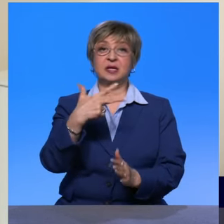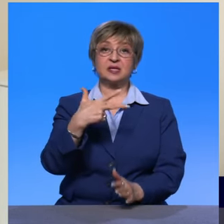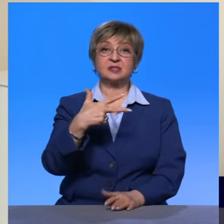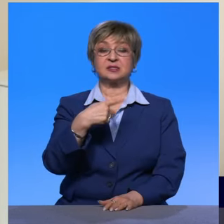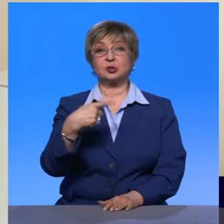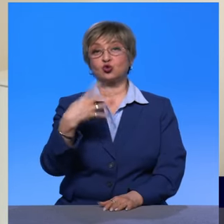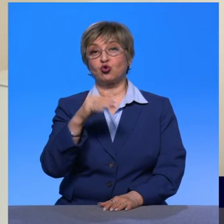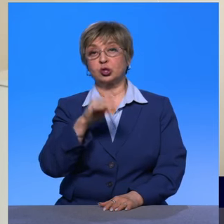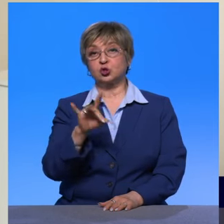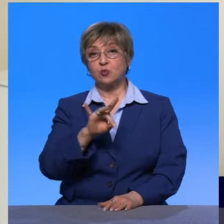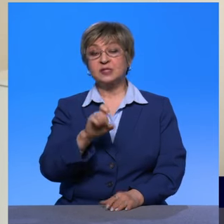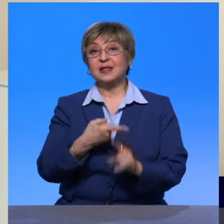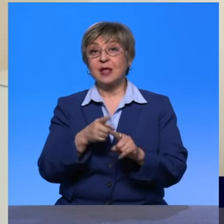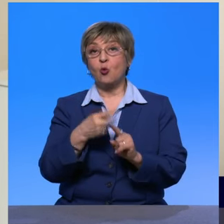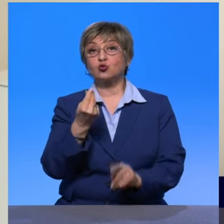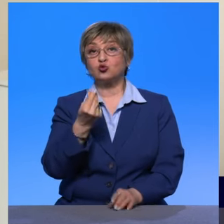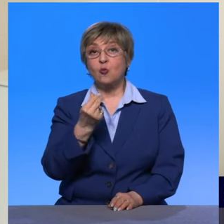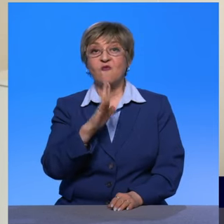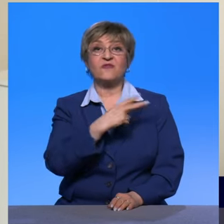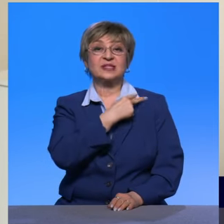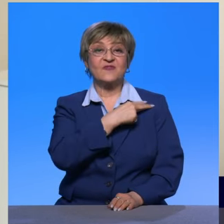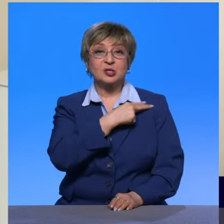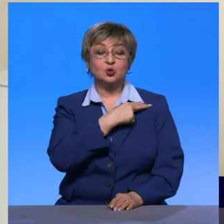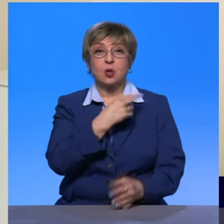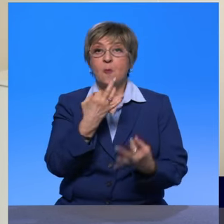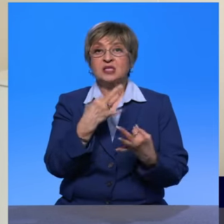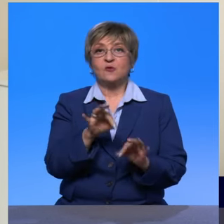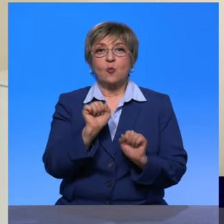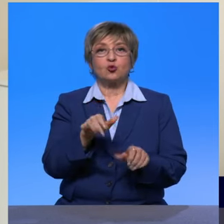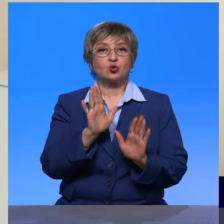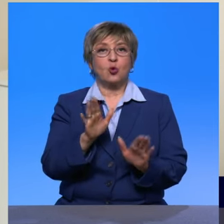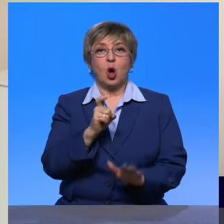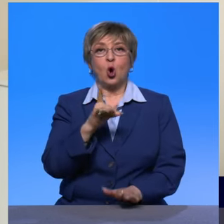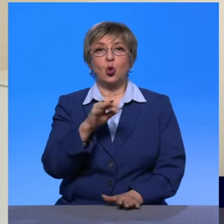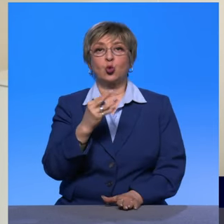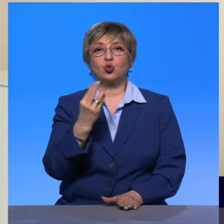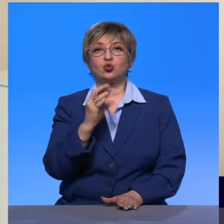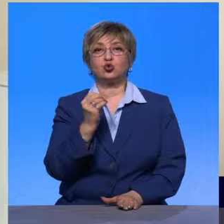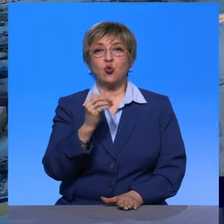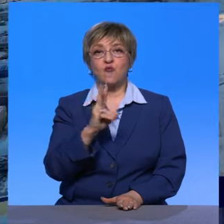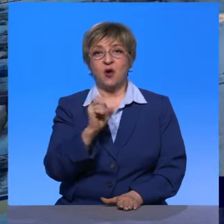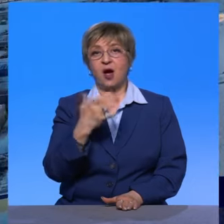стоимость в Владивостоке можно себе позволить в основном только либо хрущевку, либо гостинку.